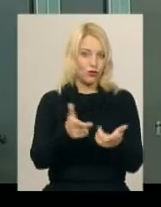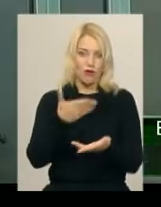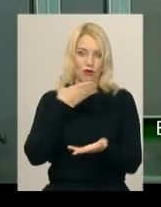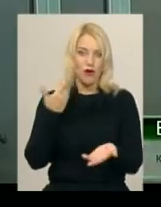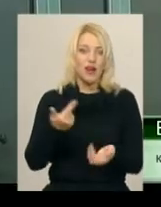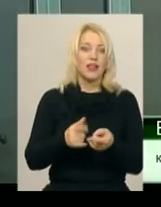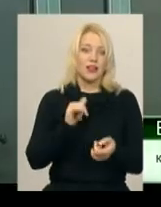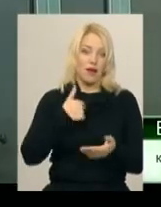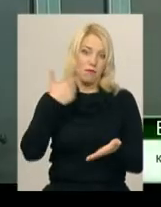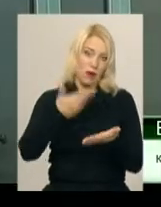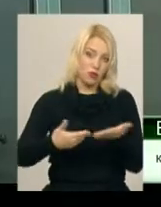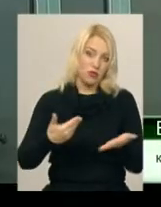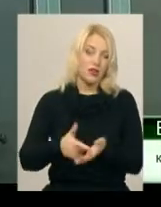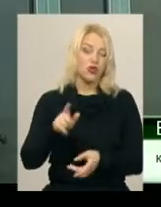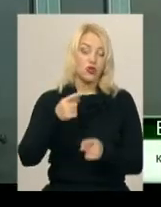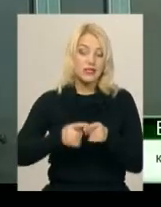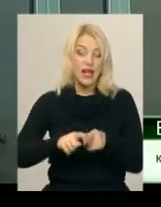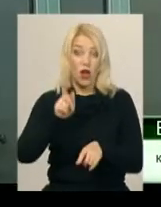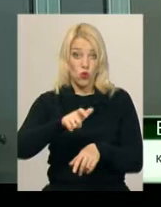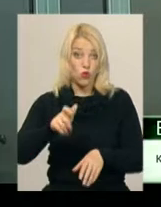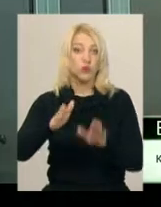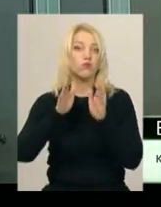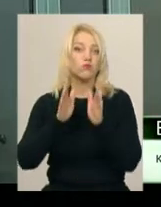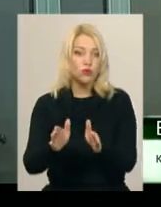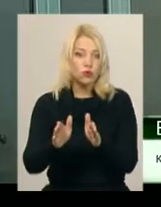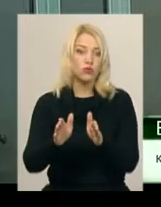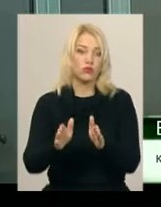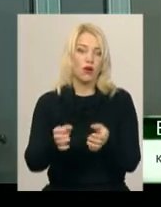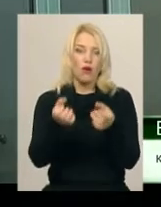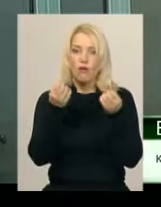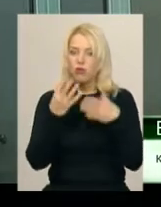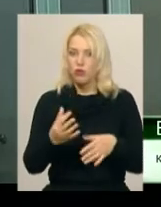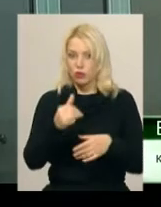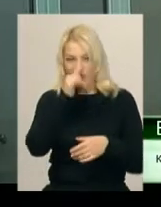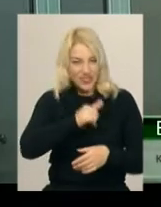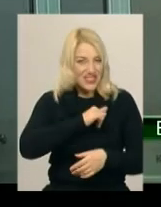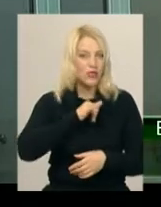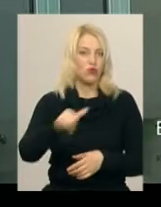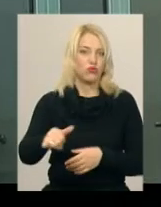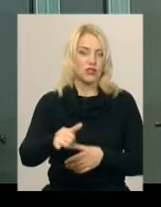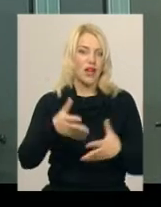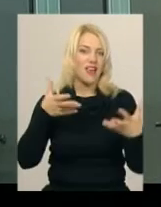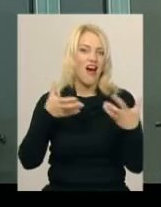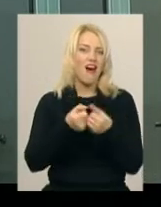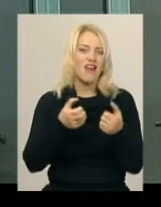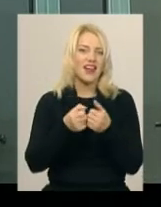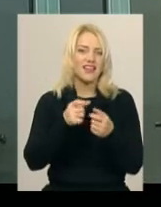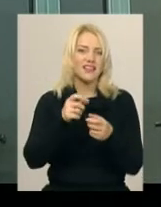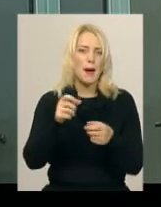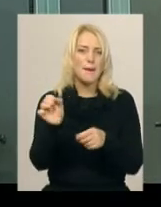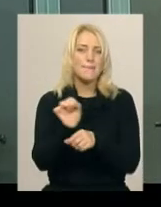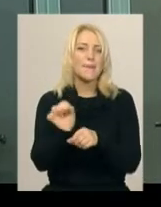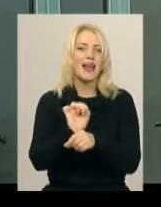Я навіть припускаю, що це люди будуть просто не допускати аварійні машини для